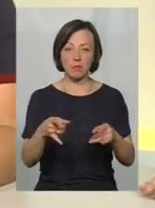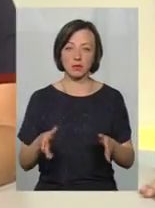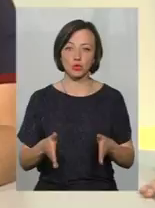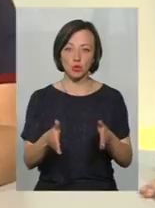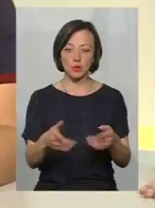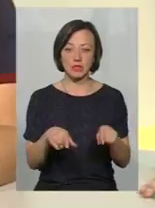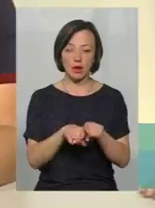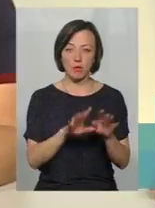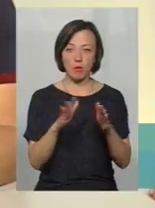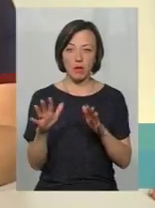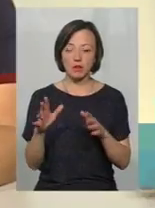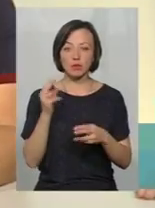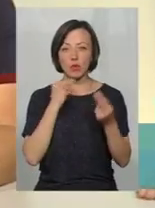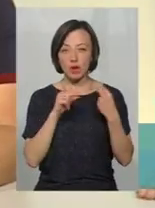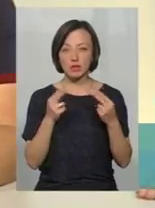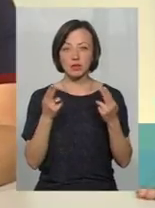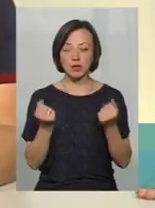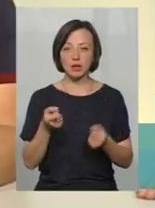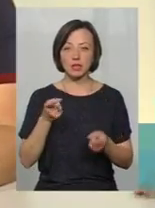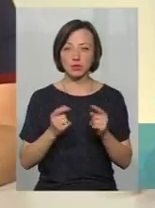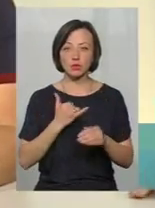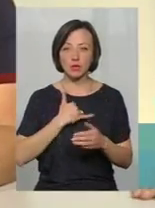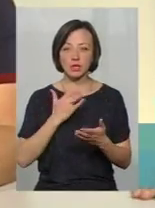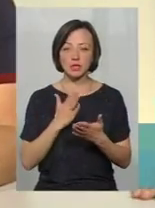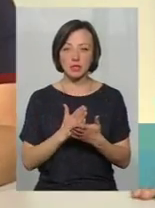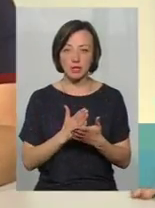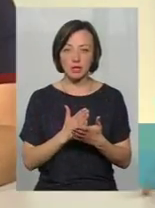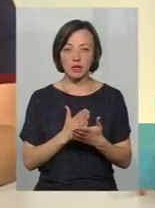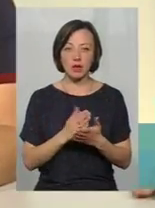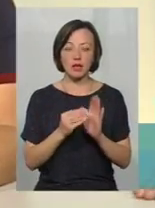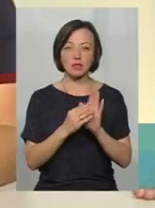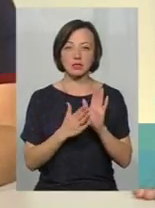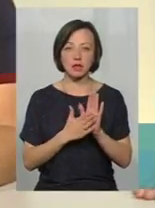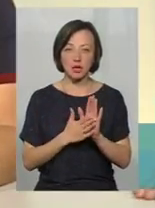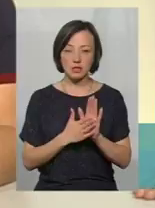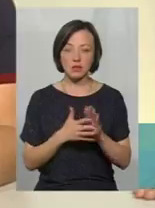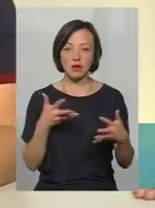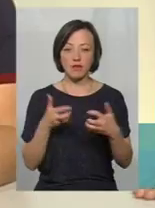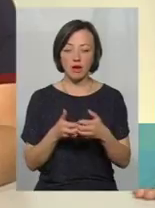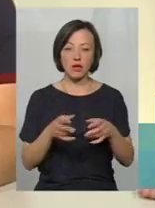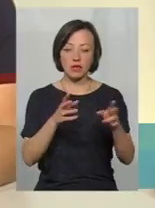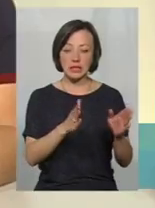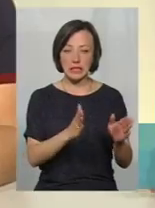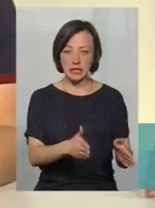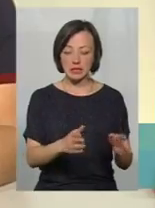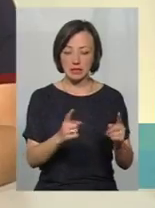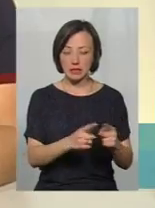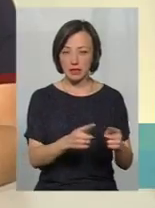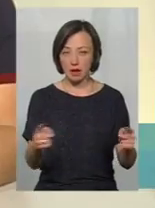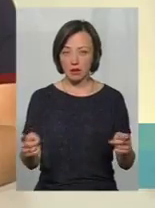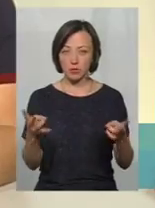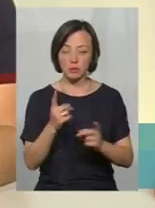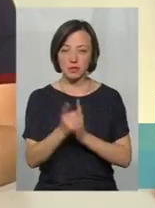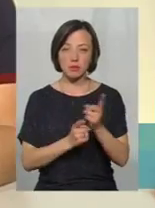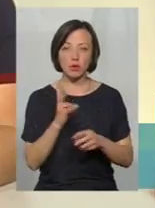моменти. Щодо покращення, так, дійсно, в нас є місця концентрації ДТП, є аварійні ділянки, де також можна сказати, що потрібні якісь